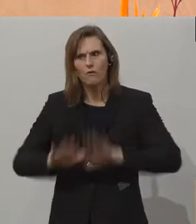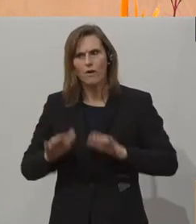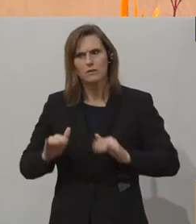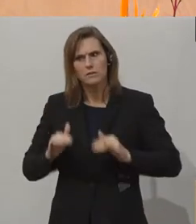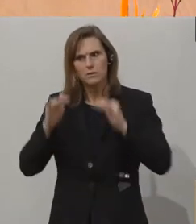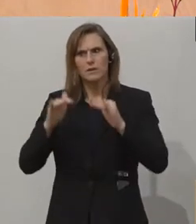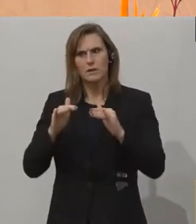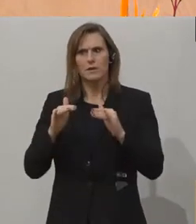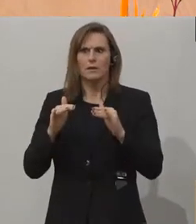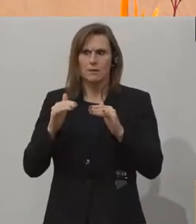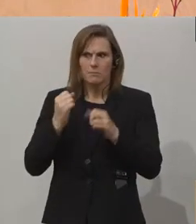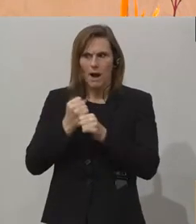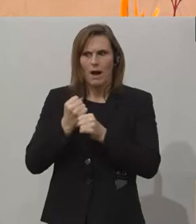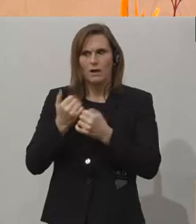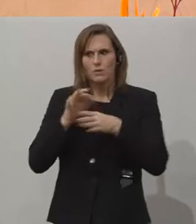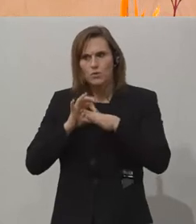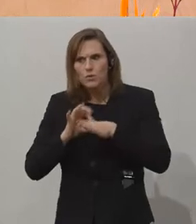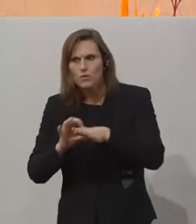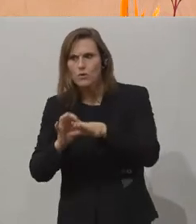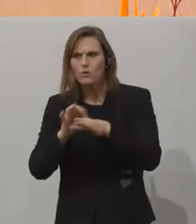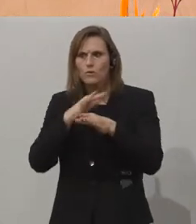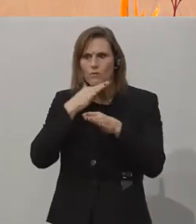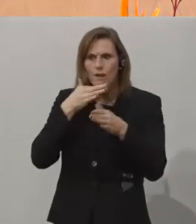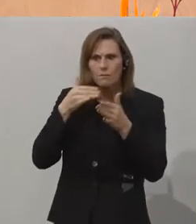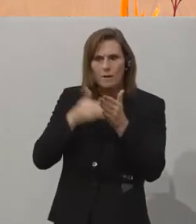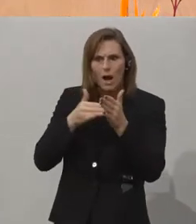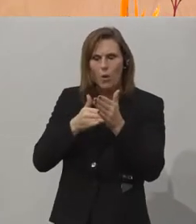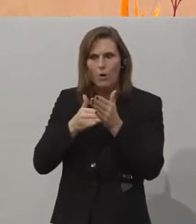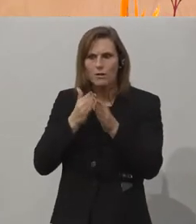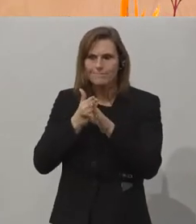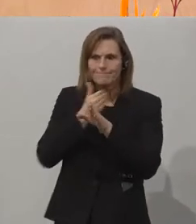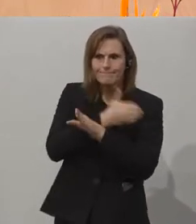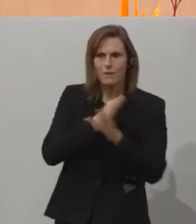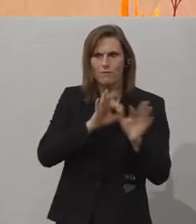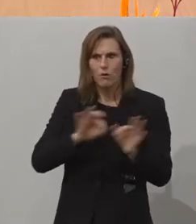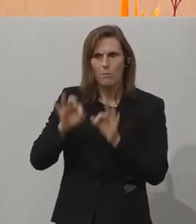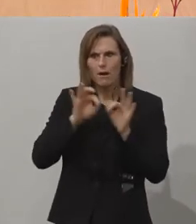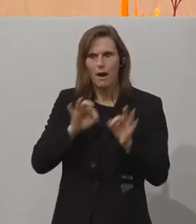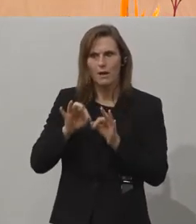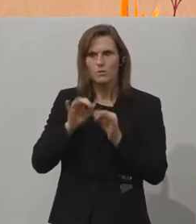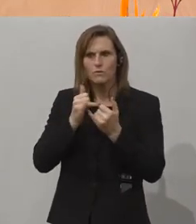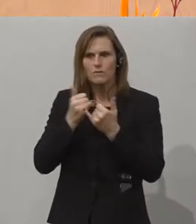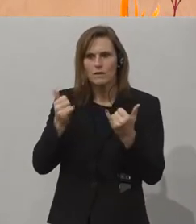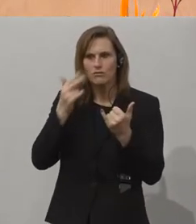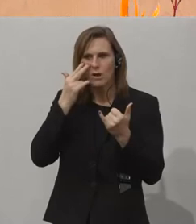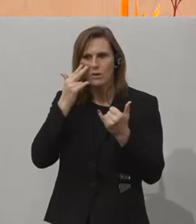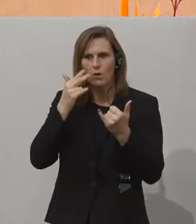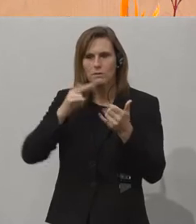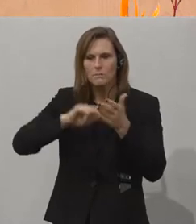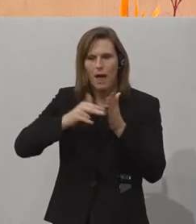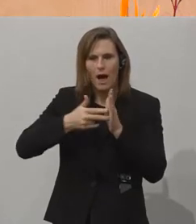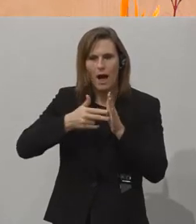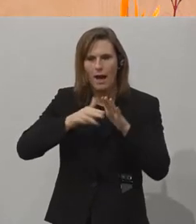tun. Es hat vieles benötigt, um im Vorhinein schon in der Frage der Logistik die